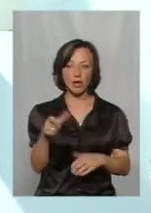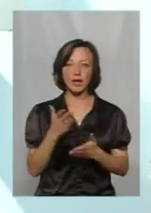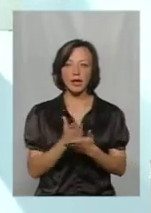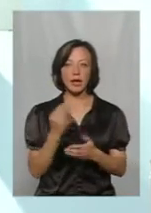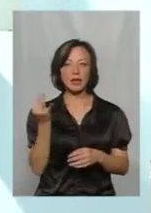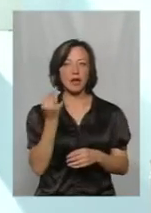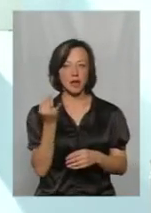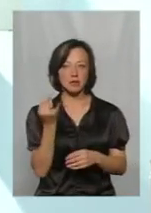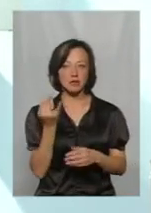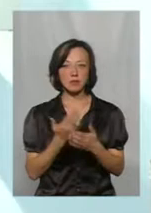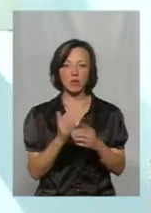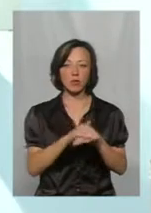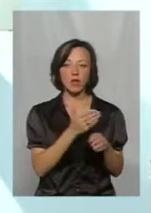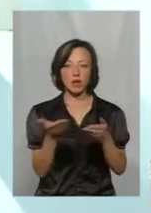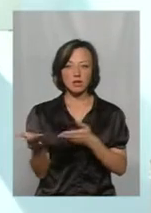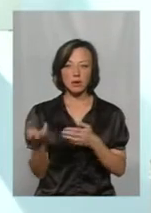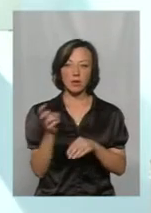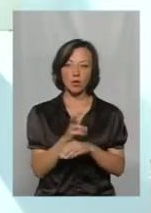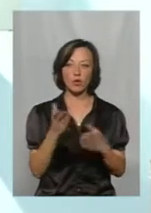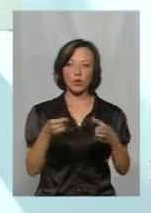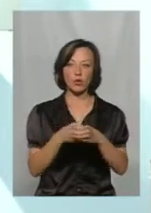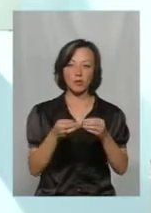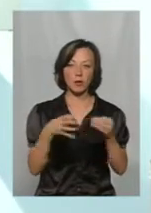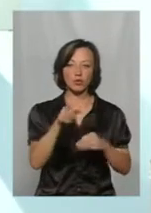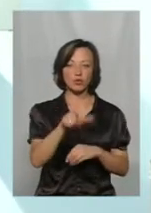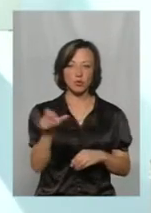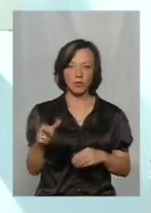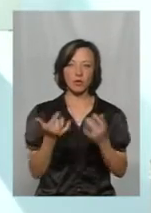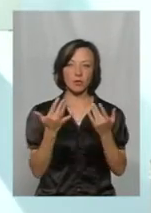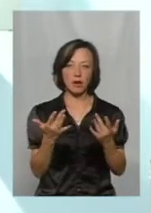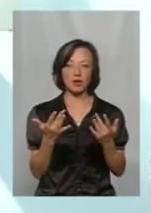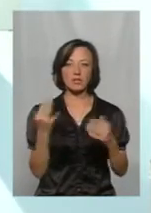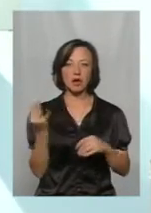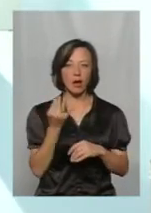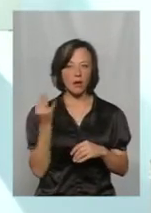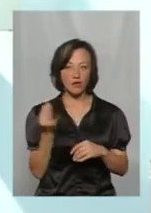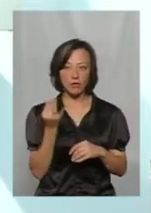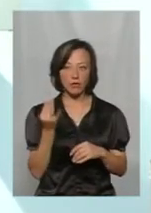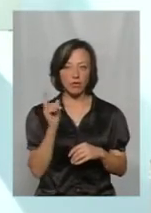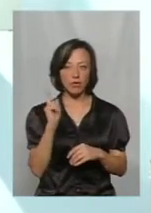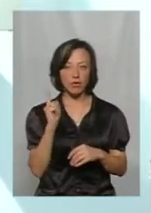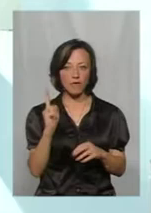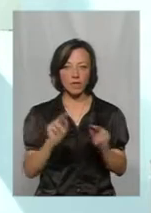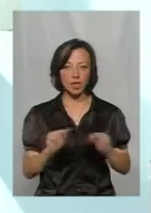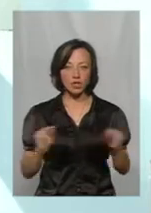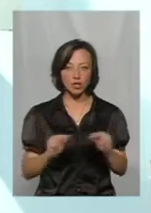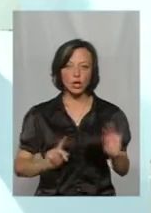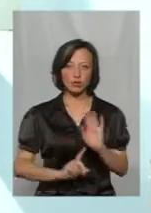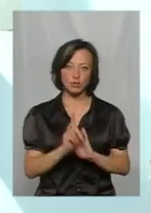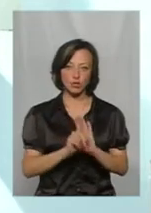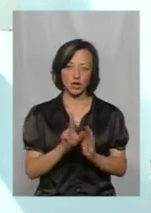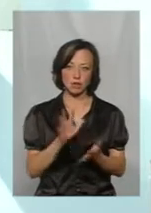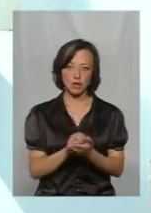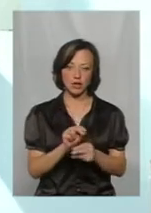якийсь інтерес. Будь ласка, приходьте, якщо набираємо групи 15 чоловік, набираємо цікавого, цікавого викладача і розпочинаємо